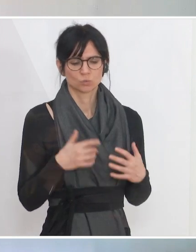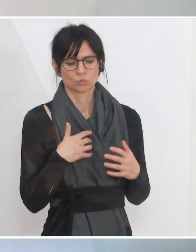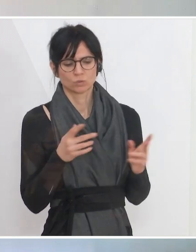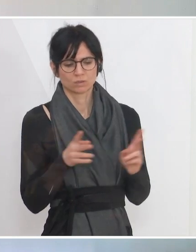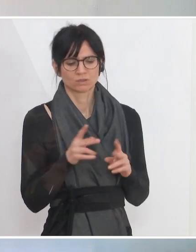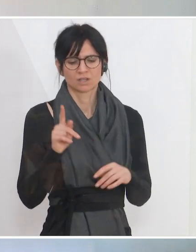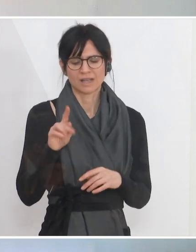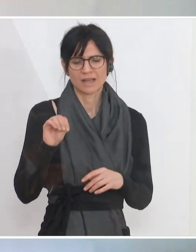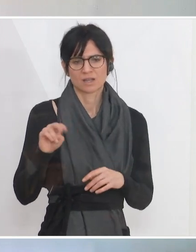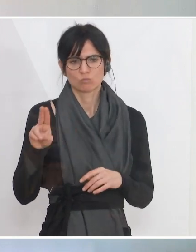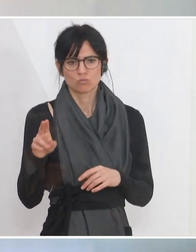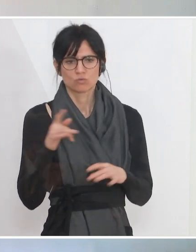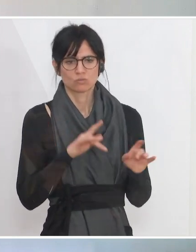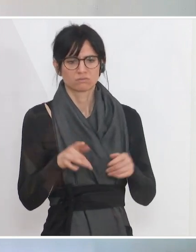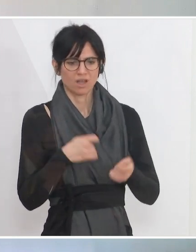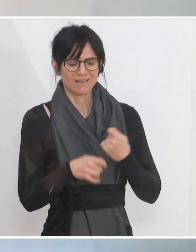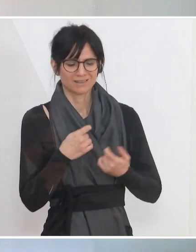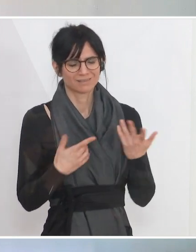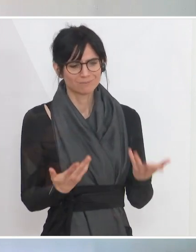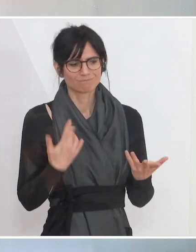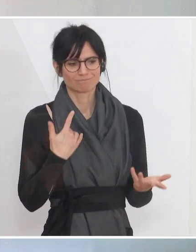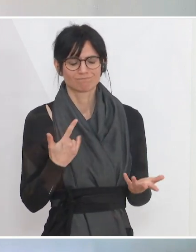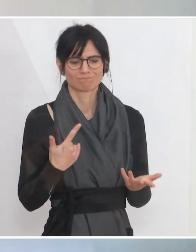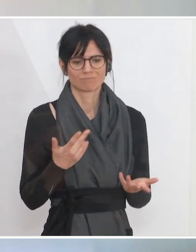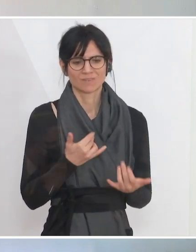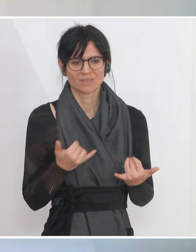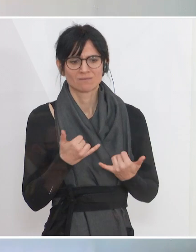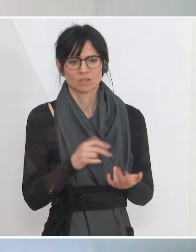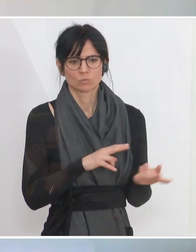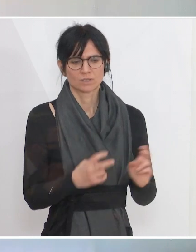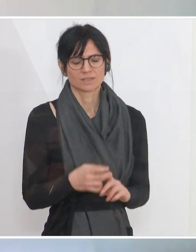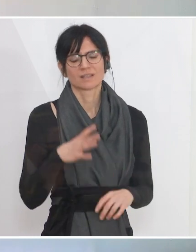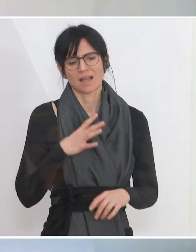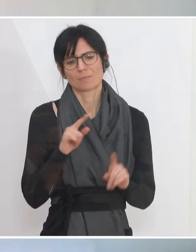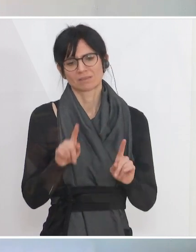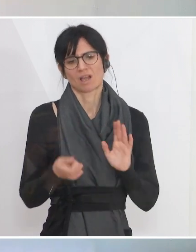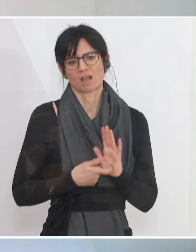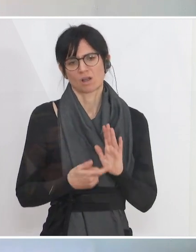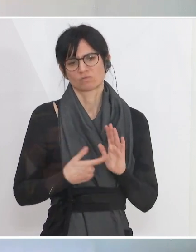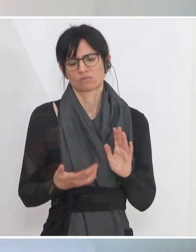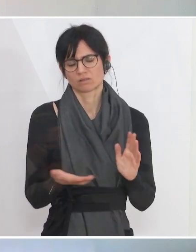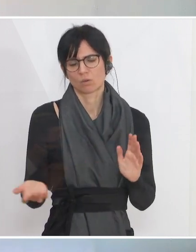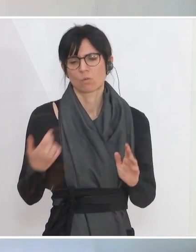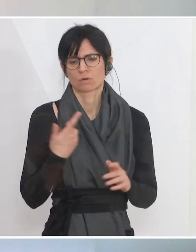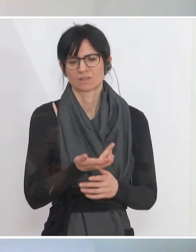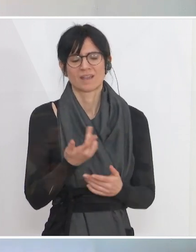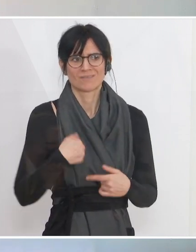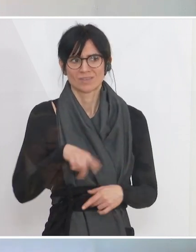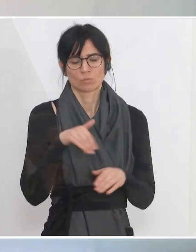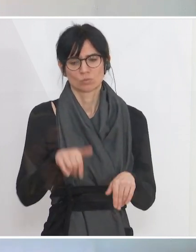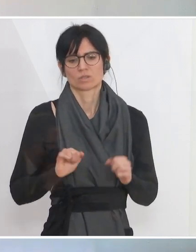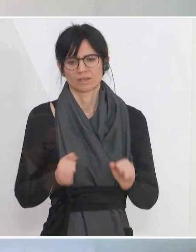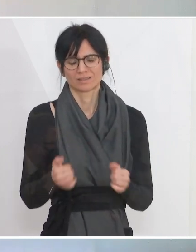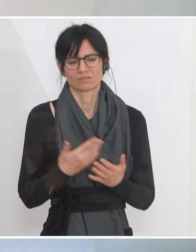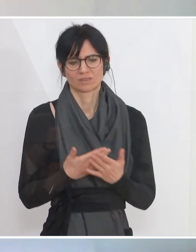viele KMUs im Bereich der Händlerinnen und Händler. Aber es ist umso mehr eine Aufforderung, an uns hier aktiv zu werden. Und deshalb